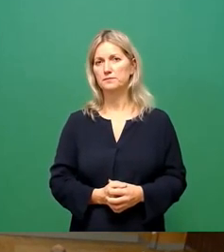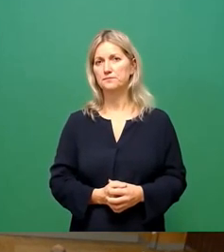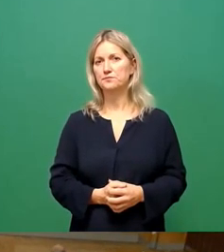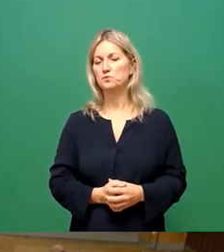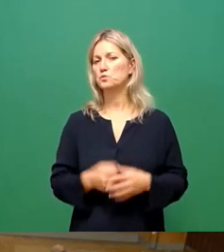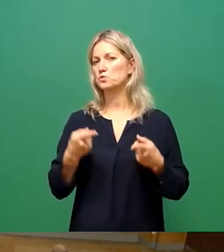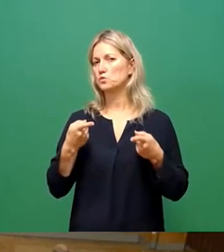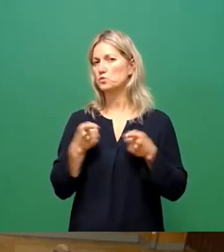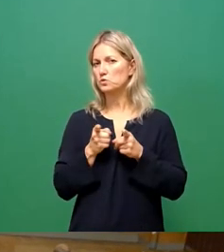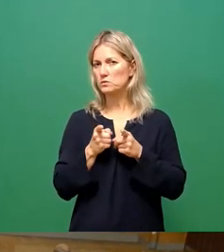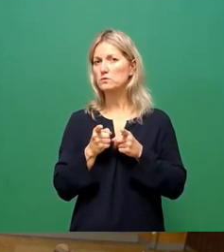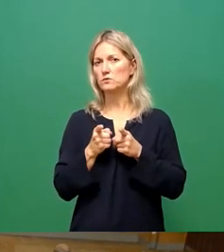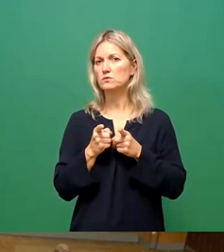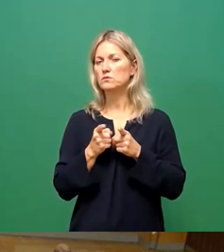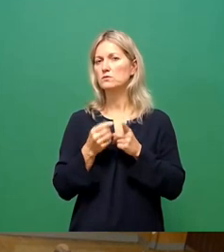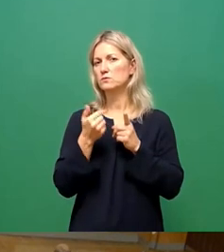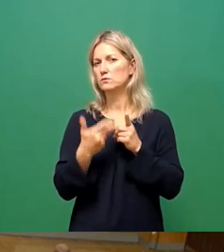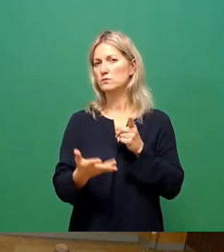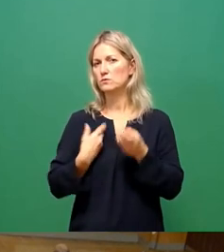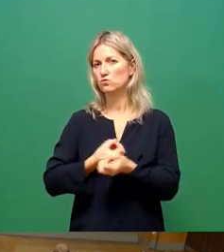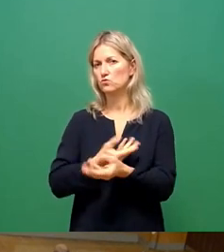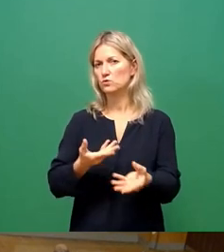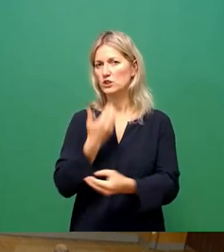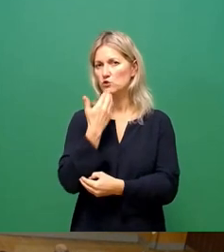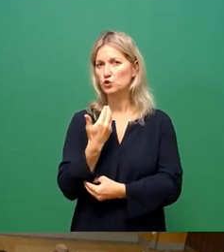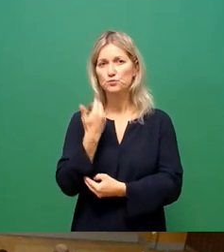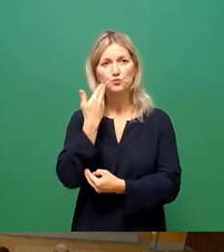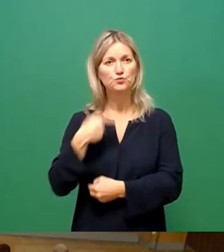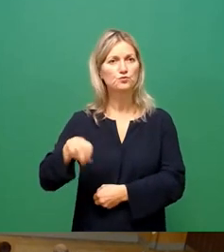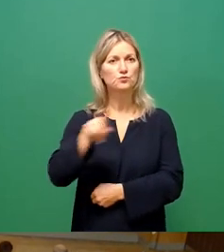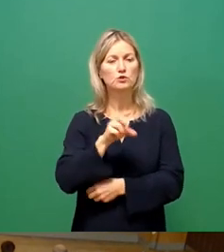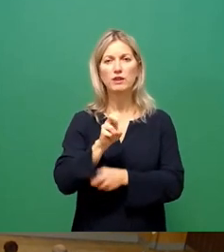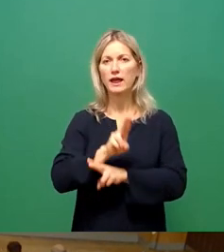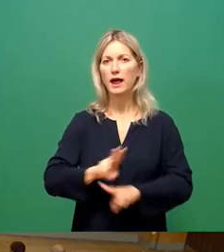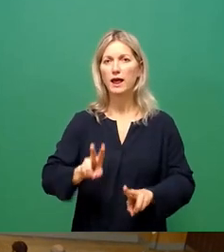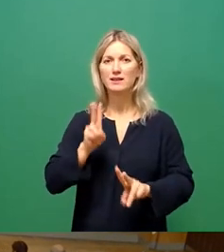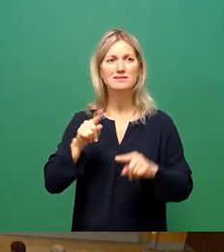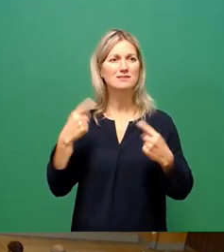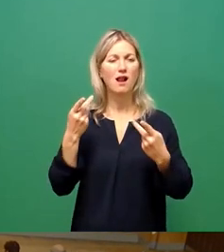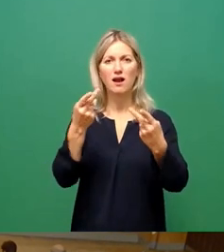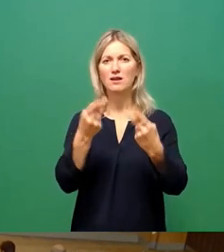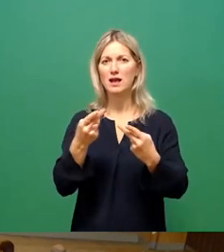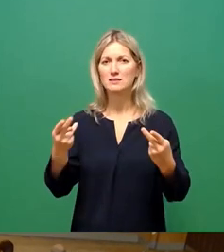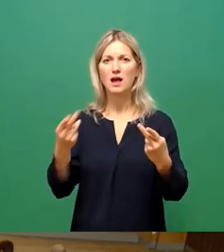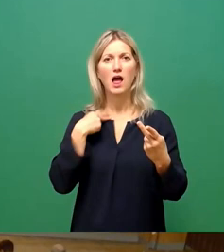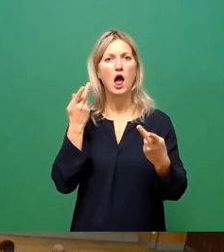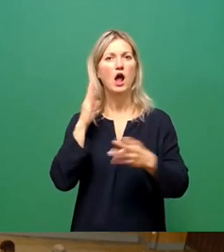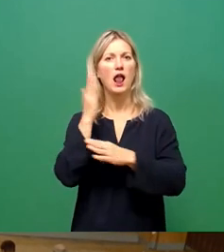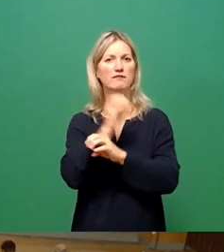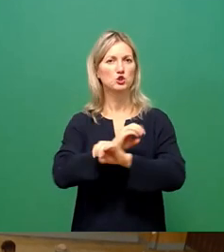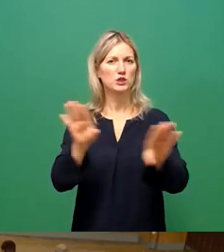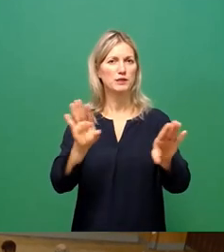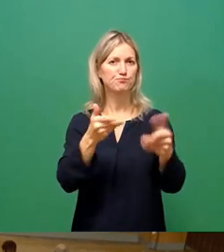einiges mitgeben. Also sehr geehrte Stadtrednerinnen und Stadtredner, verehrte Gäste im Saal und natürlich auch im Livestream, meine Damen und Herren.